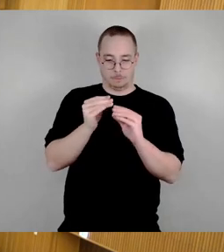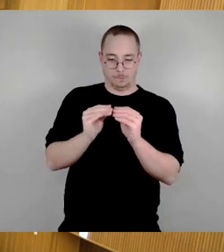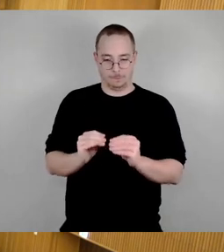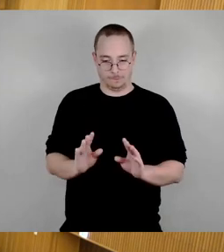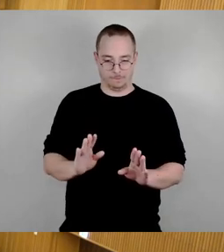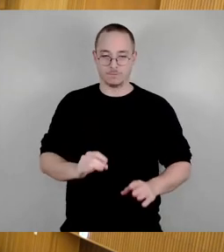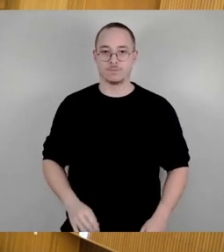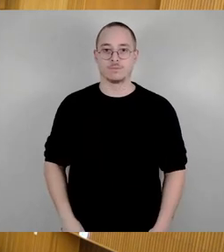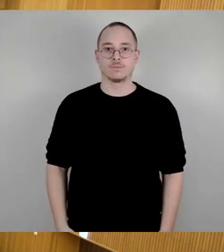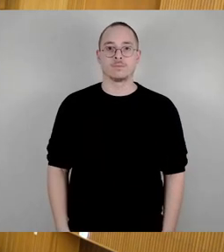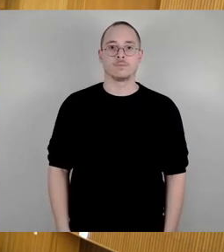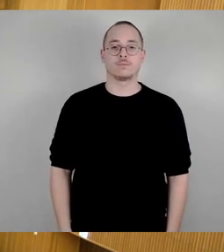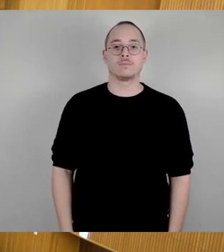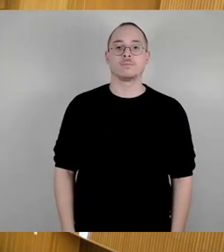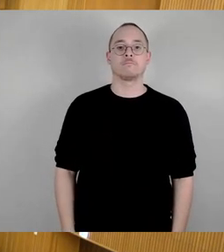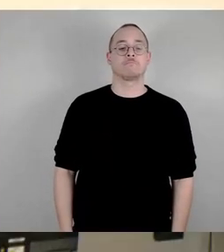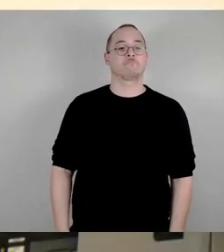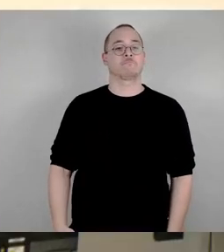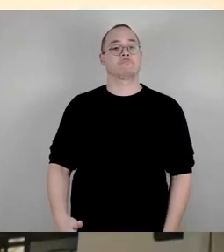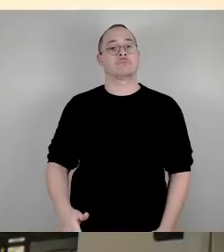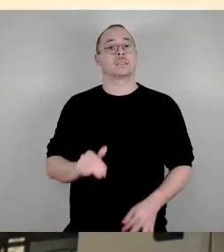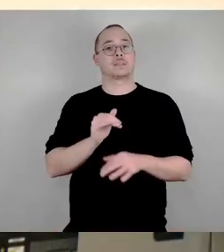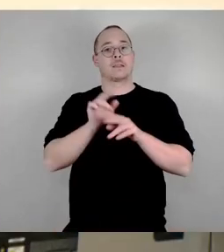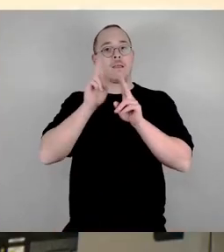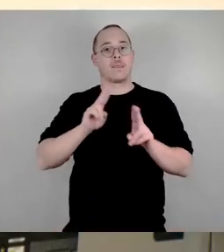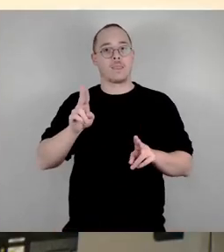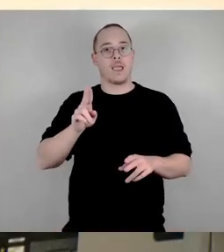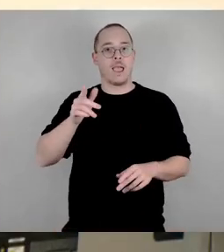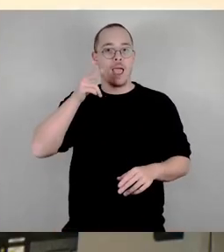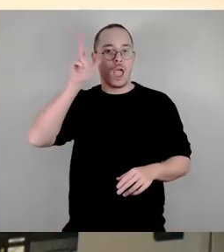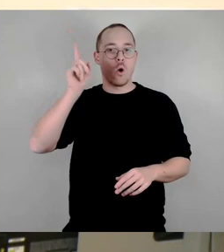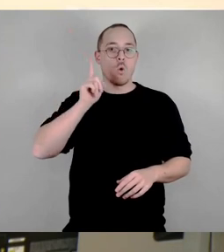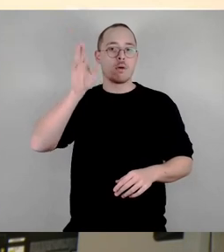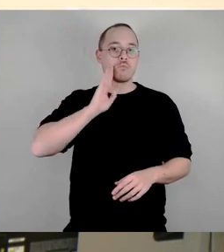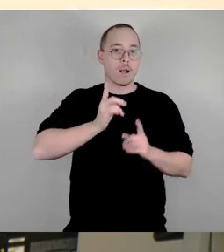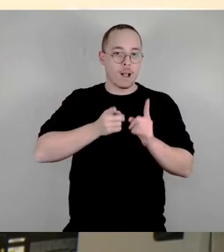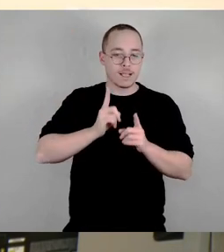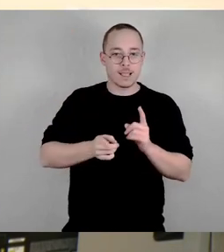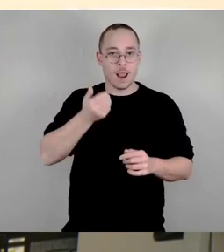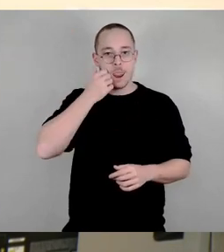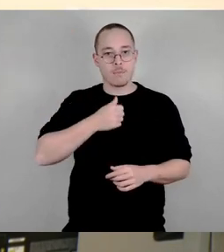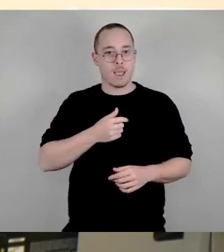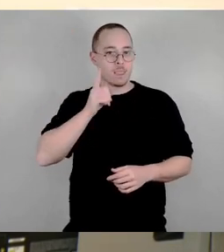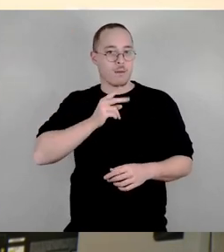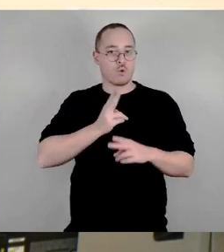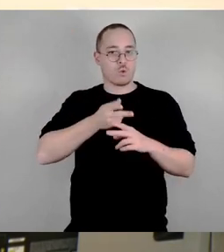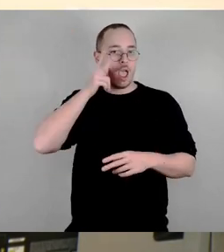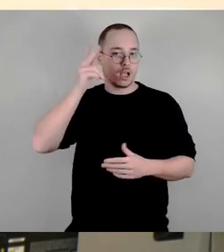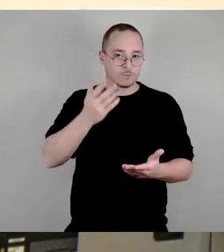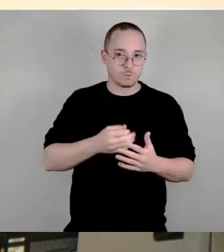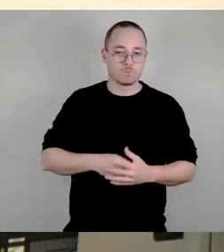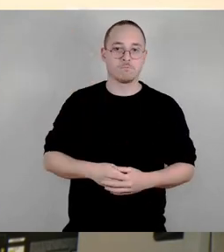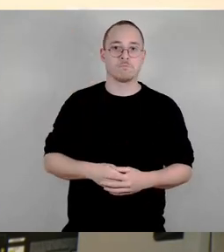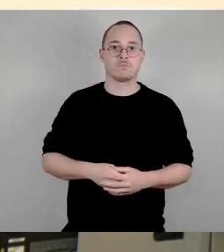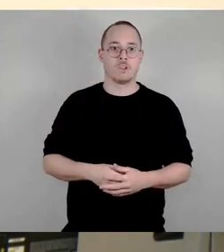Sehr geehrter Herr Oberbürgermeister, sehr geehrte Damen, Herren Stadträte. Damit es nicht langweilig wird, nähere ich